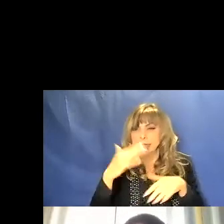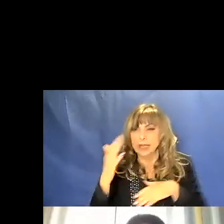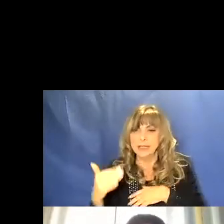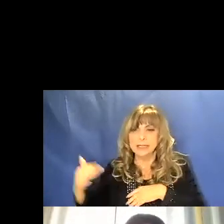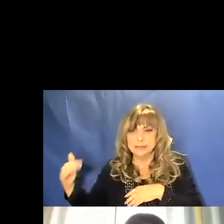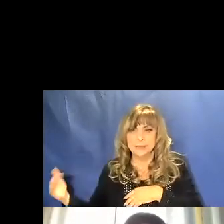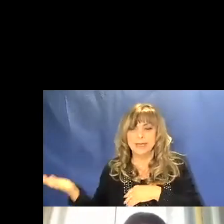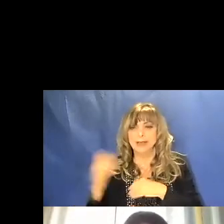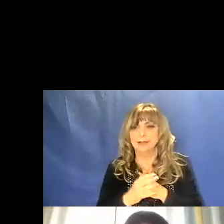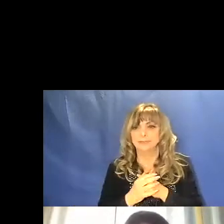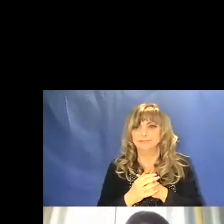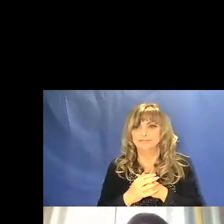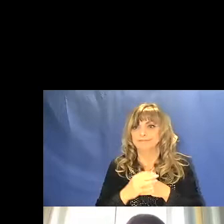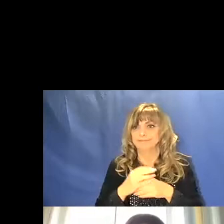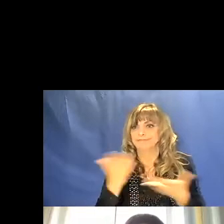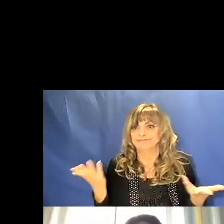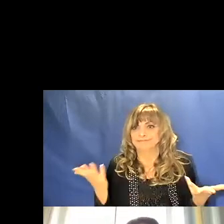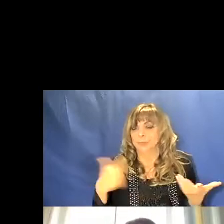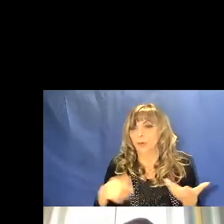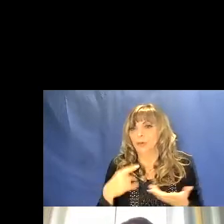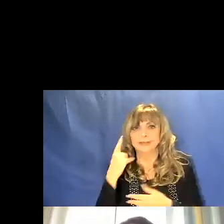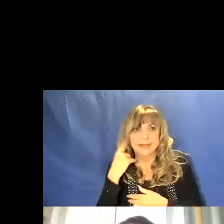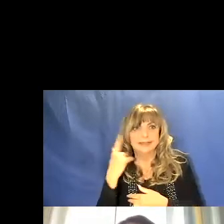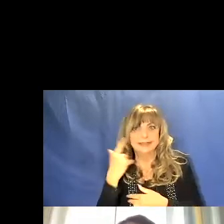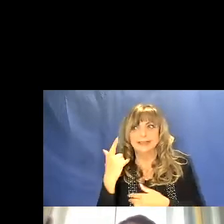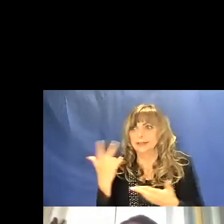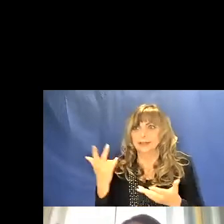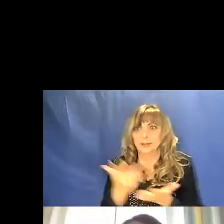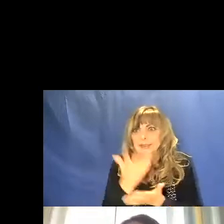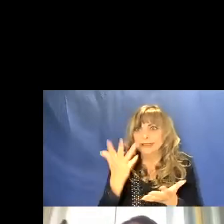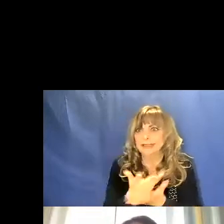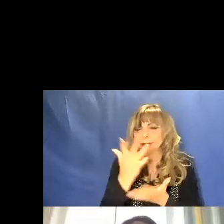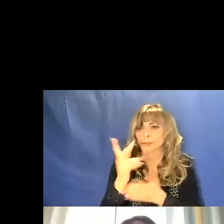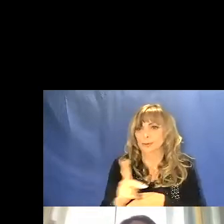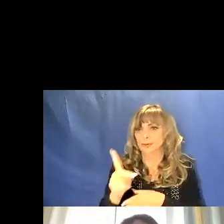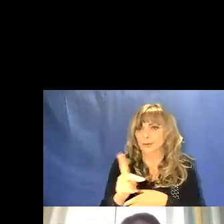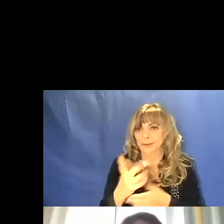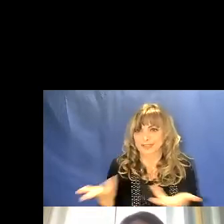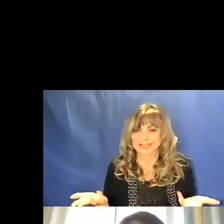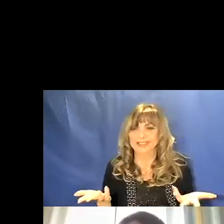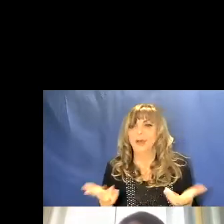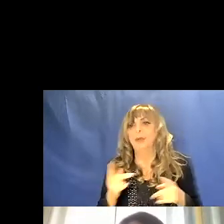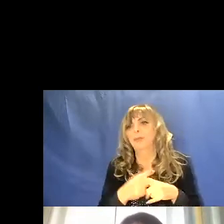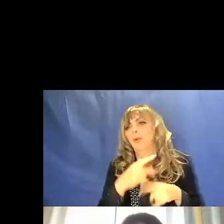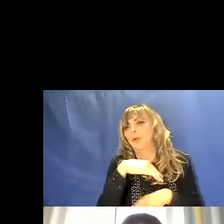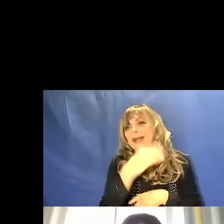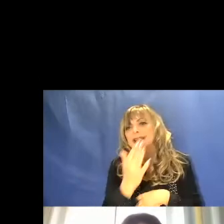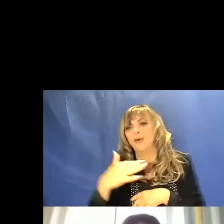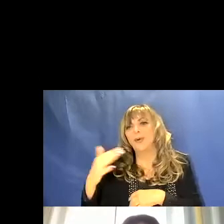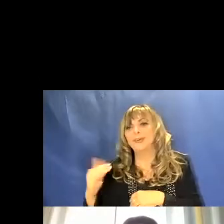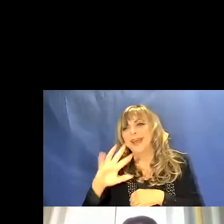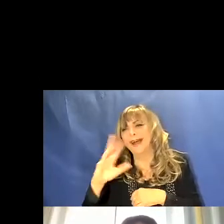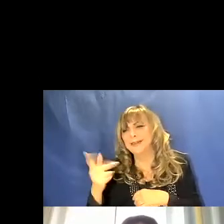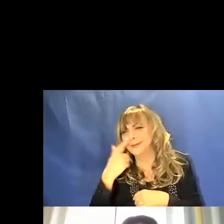fenomeni appartenenti alla nostra quotidianità, fino ad arrivare ad onde diciamo più esotiche, come possono